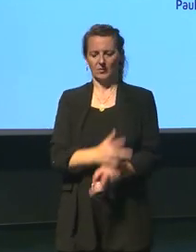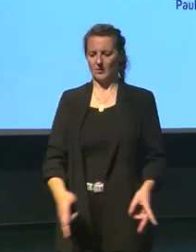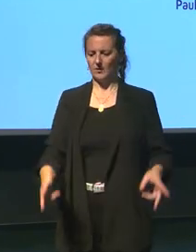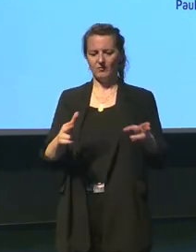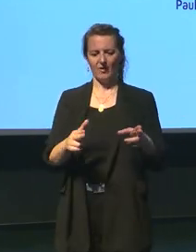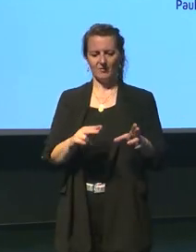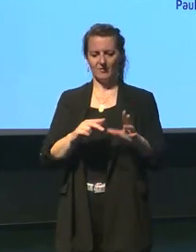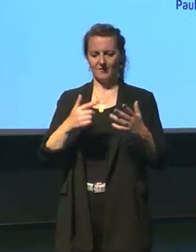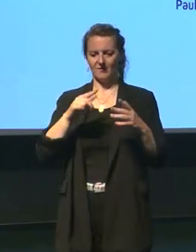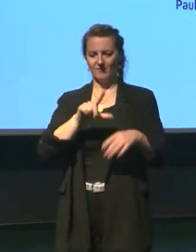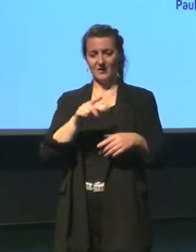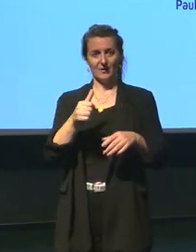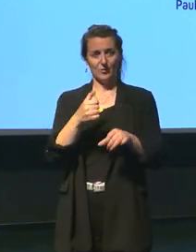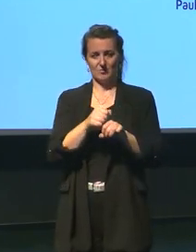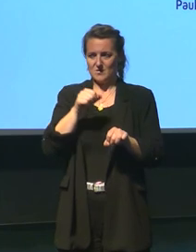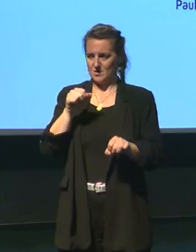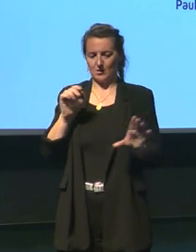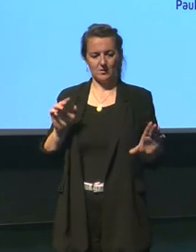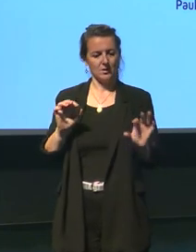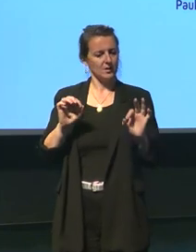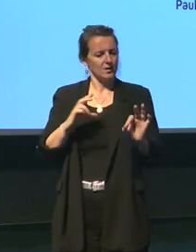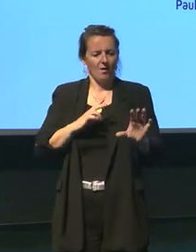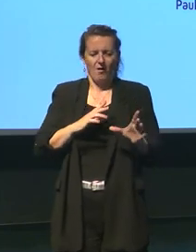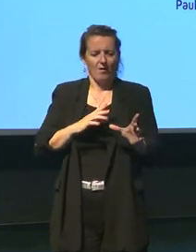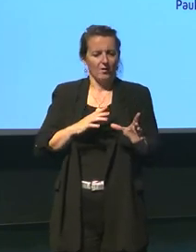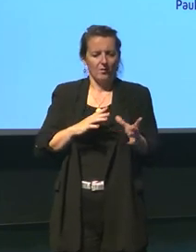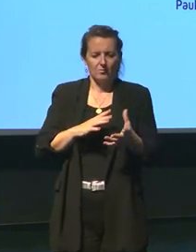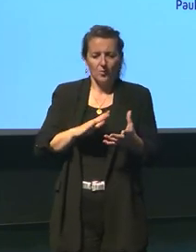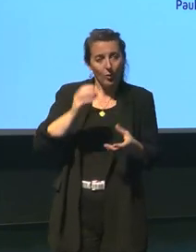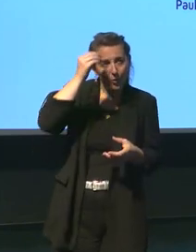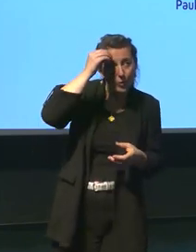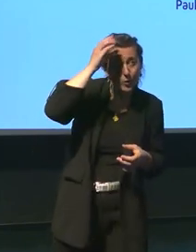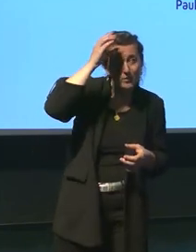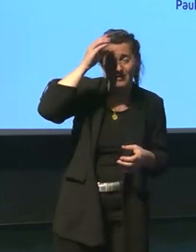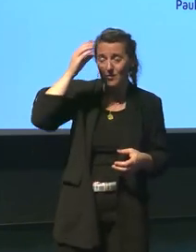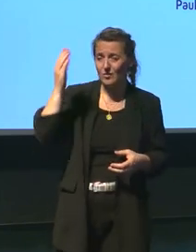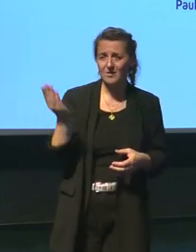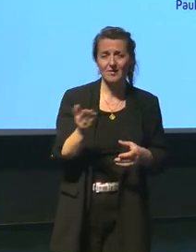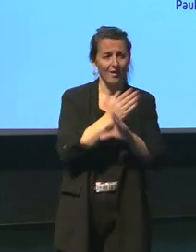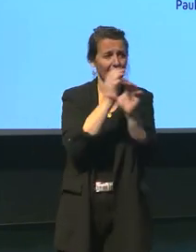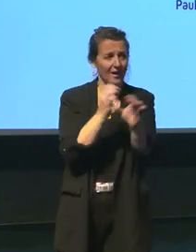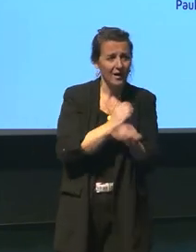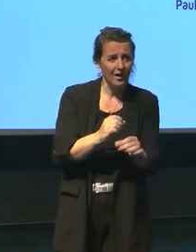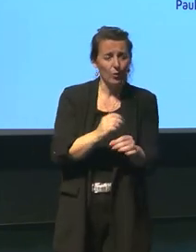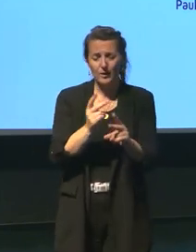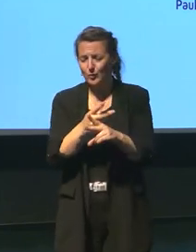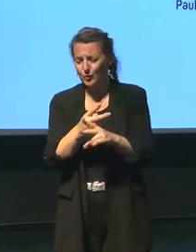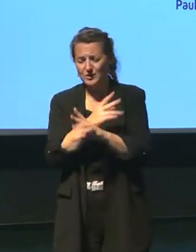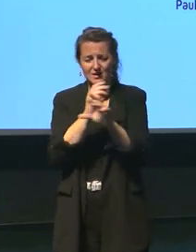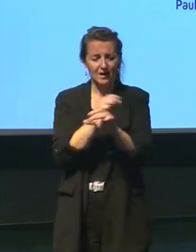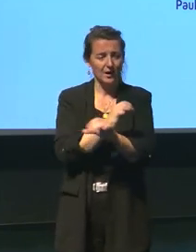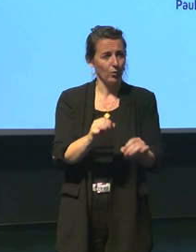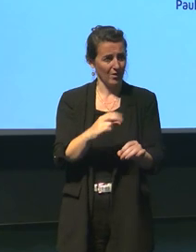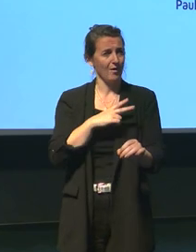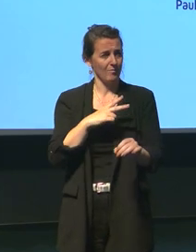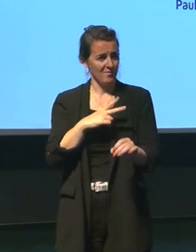au XXIe siècle d'un à poids des moyens extraordinaires pour améliorer nos connaissances mais on